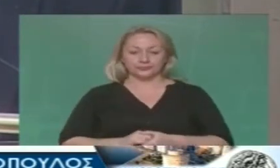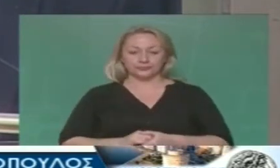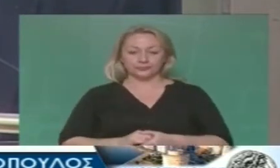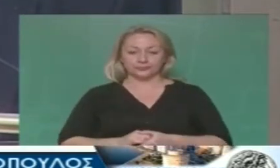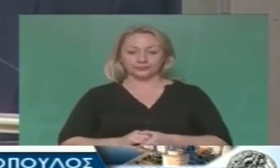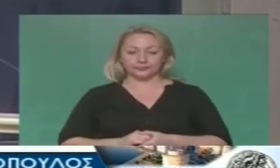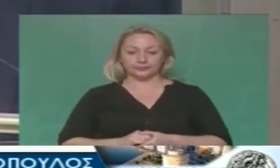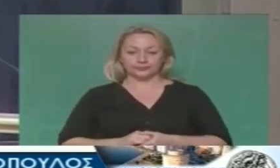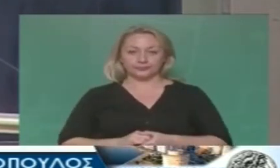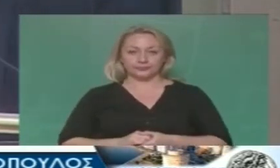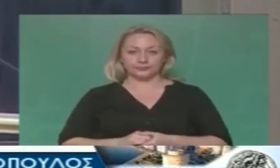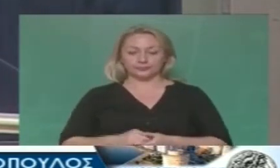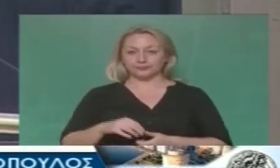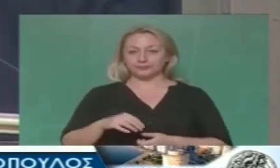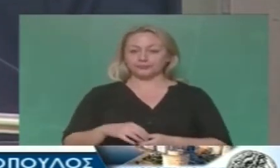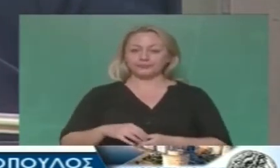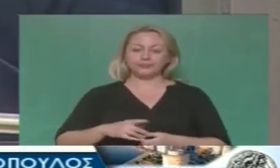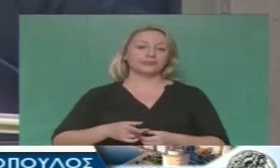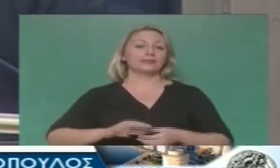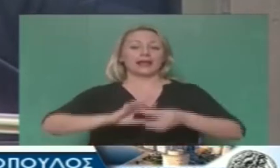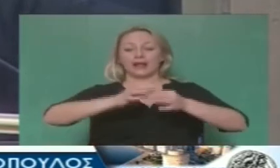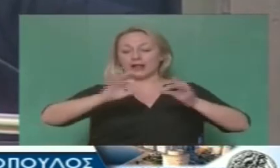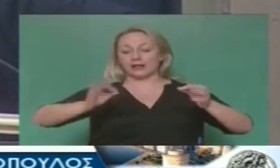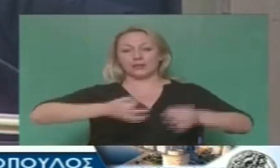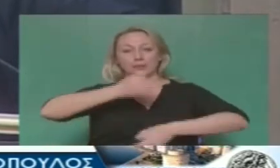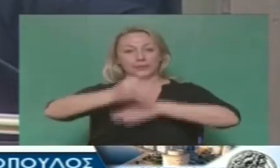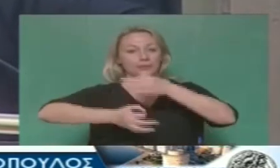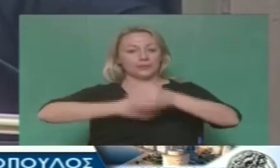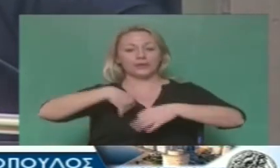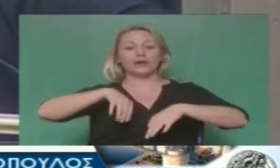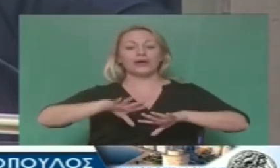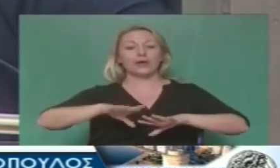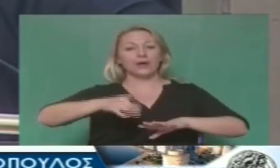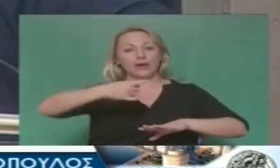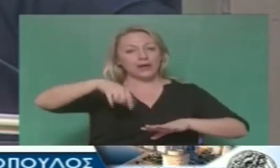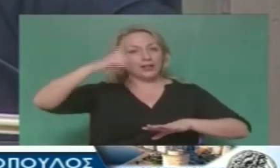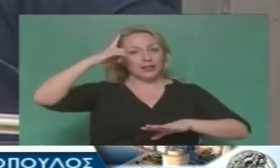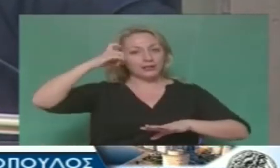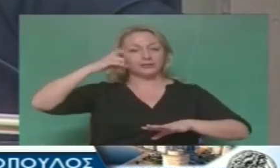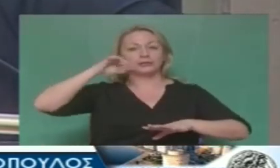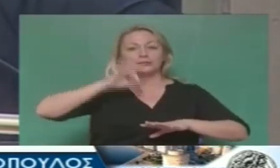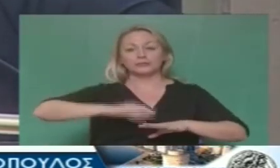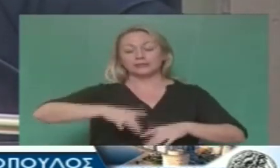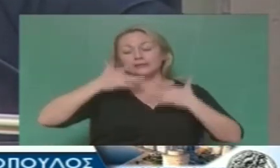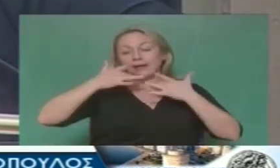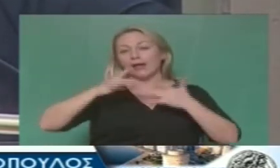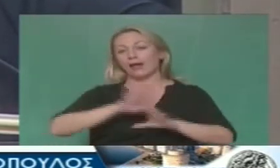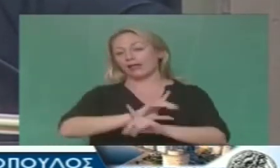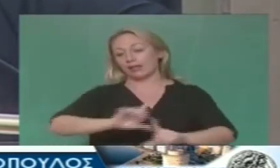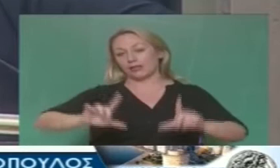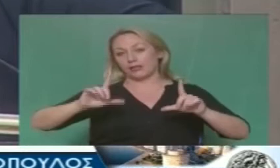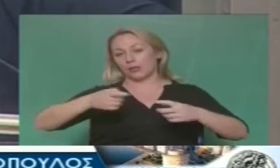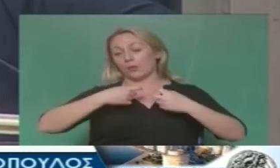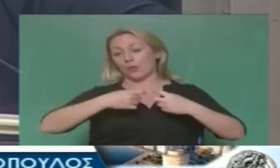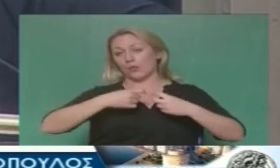Δεν θα αναφερθώ αναλυτικά στην κατάσταση γιατί όλοι τη γνωρίζουν ότι είναι τραγική. Είναι απαράδεκτη,